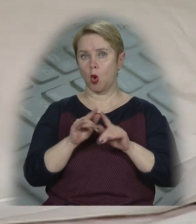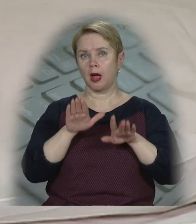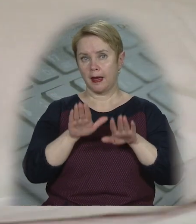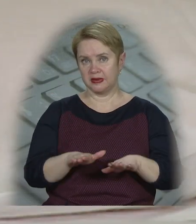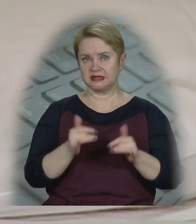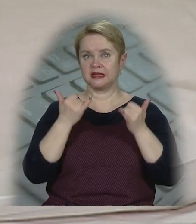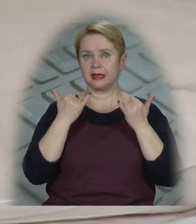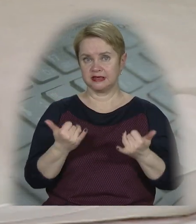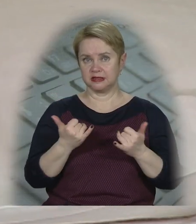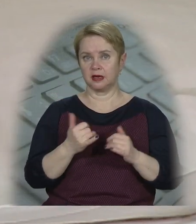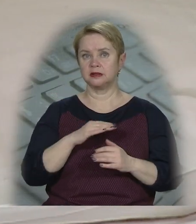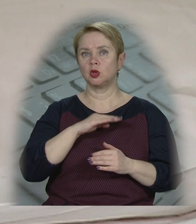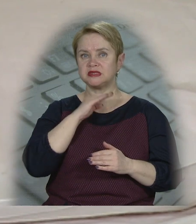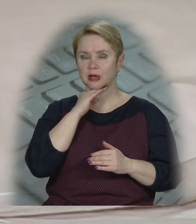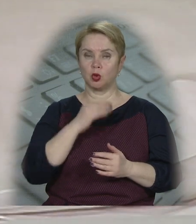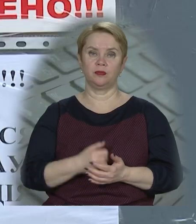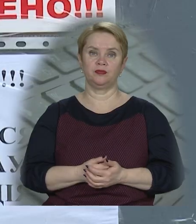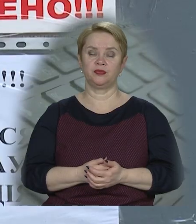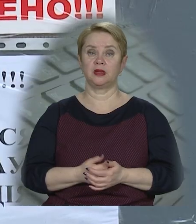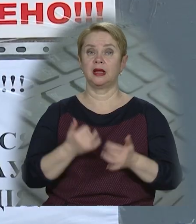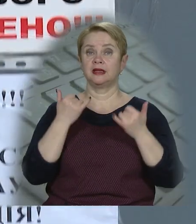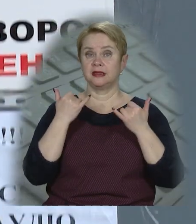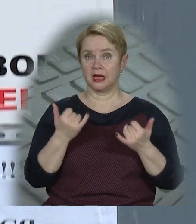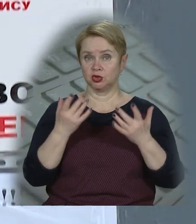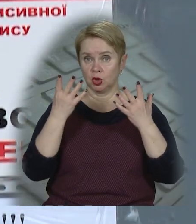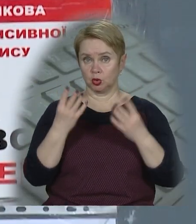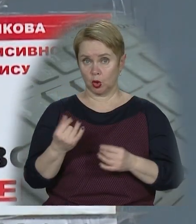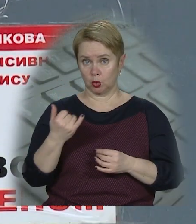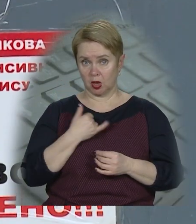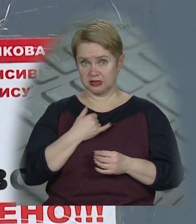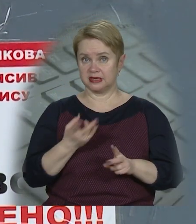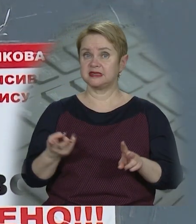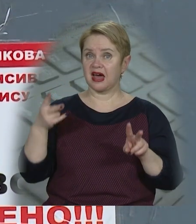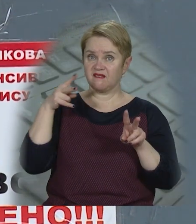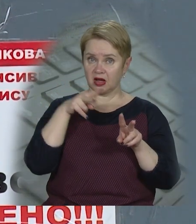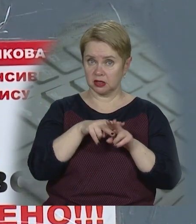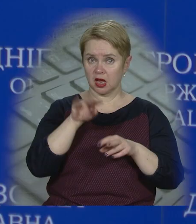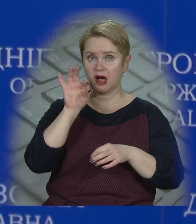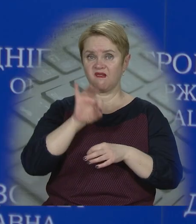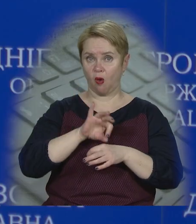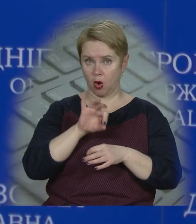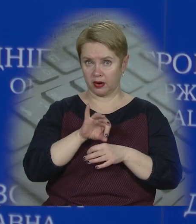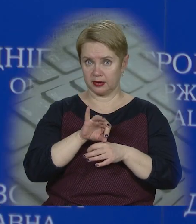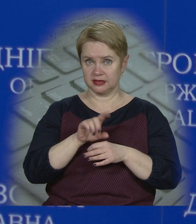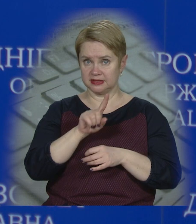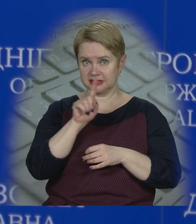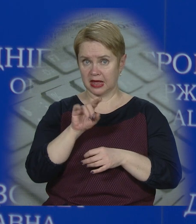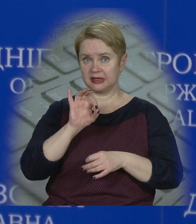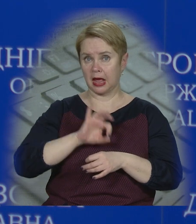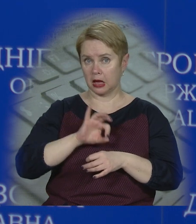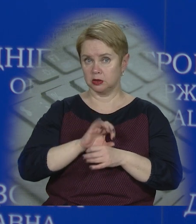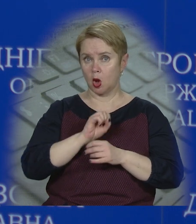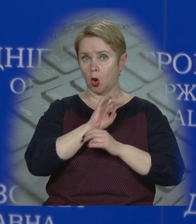койкомісць на сьогодні цілком достатньо. На сьогоднішній день у нас завантаженість хворими з